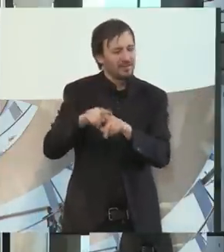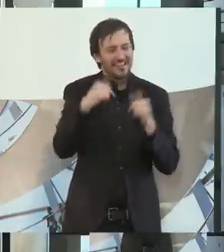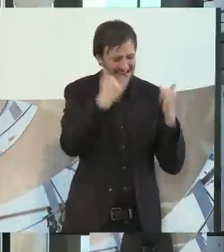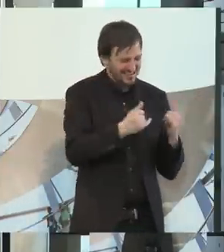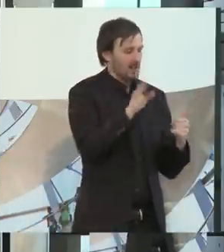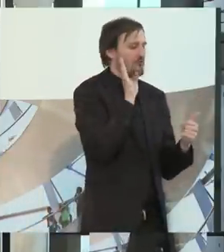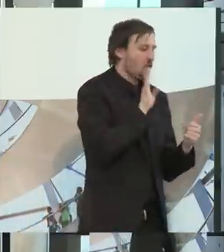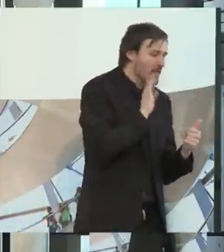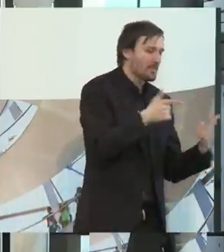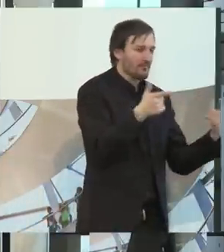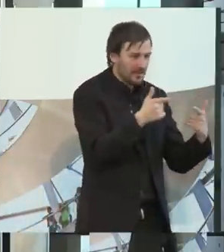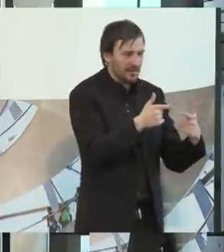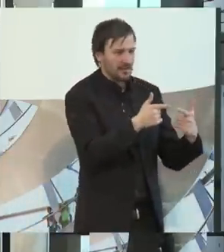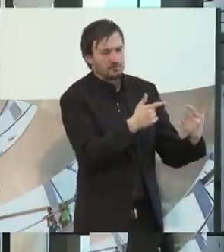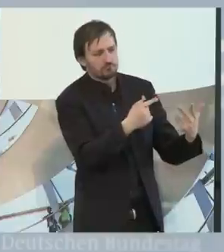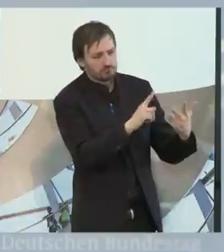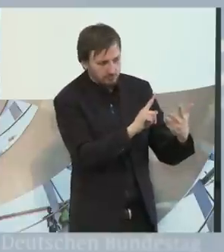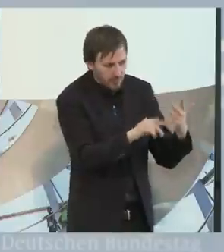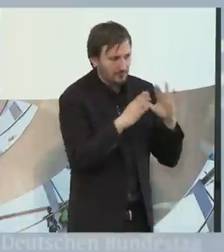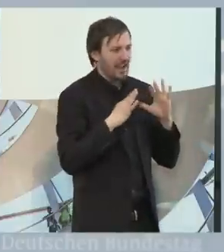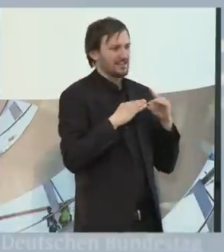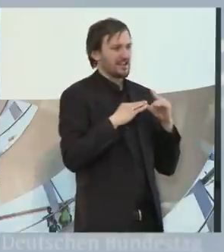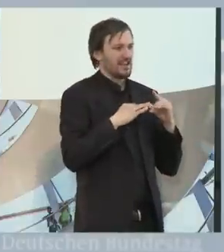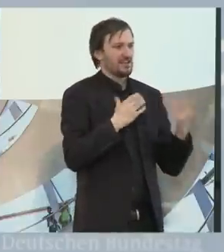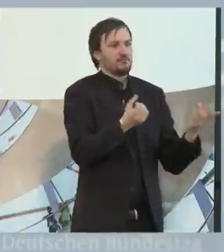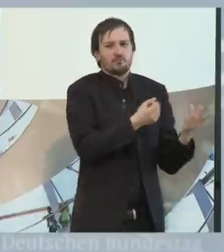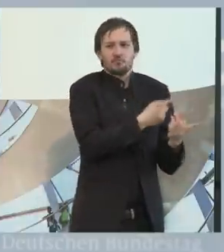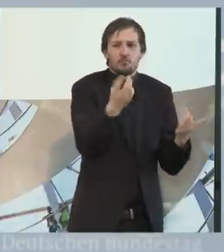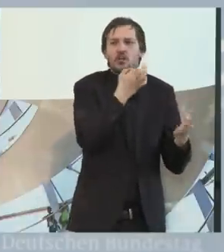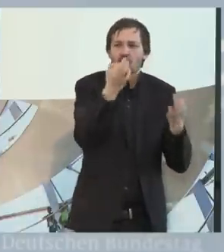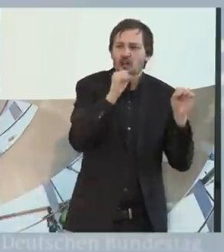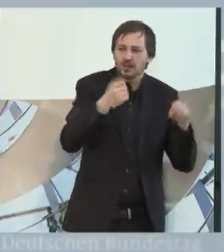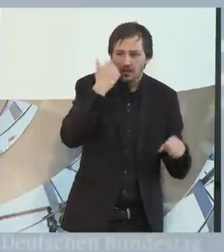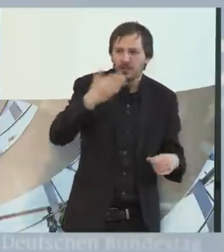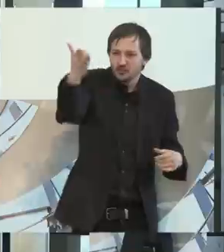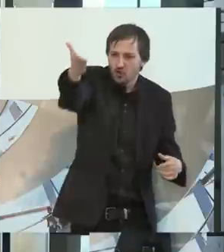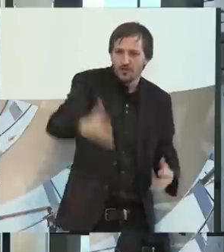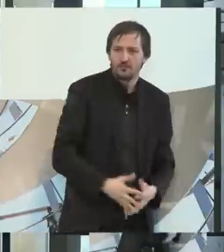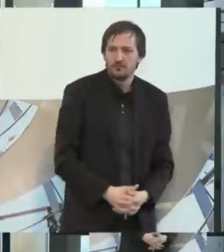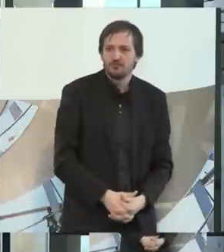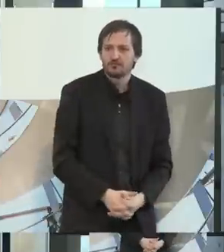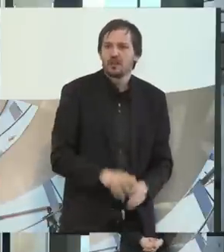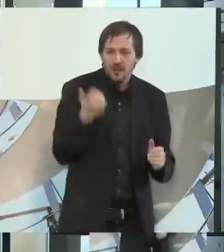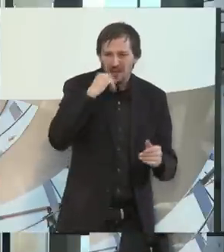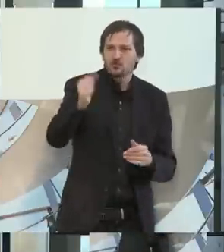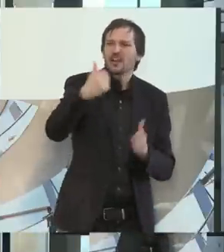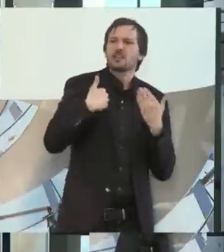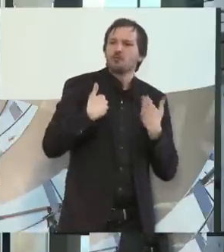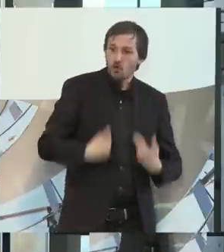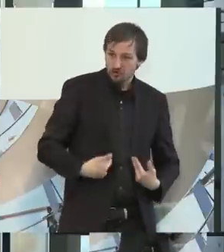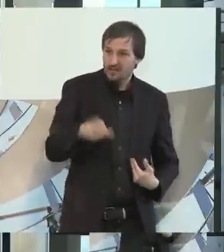darum kümmern. Aber wenn Sie etwas anderes und anderes Anliegen haben, können Sie es natürlich auch. Bitteschön. Können Sie sich ganz kurz vorstellen.